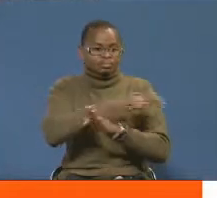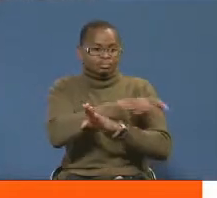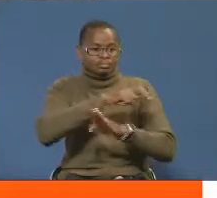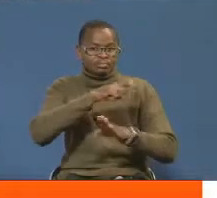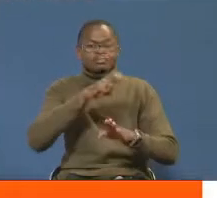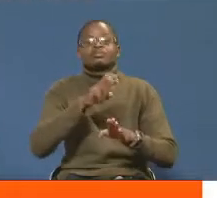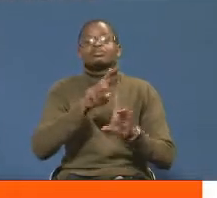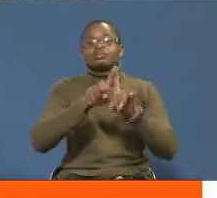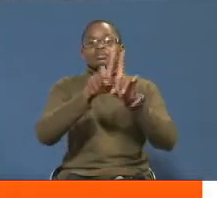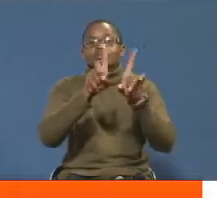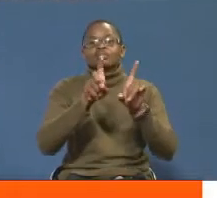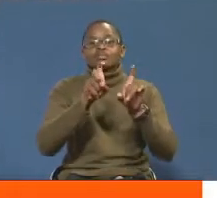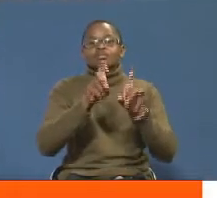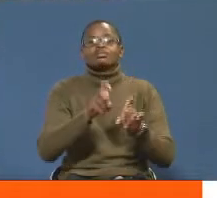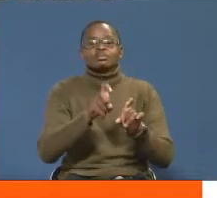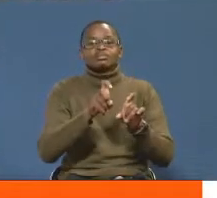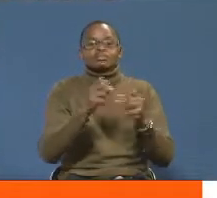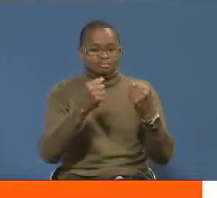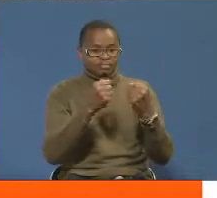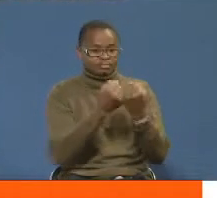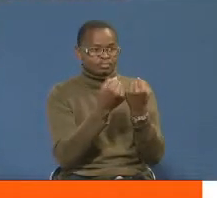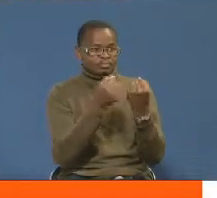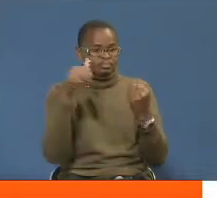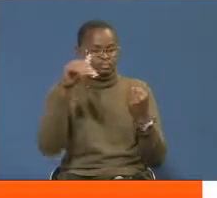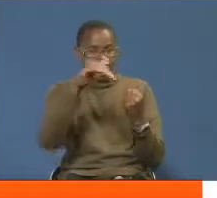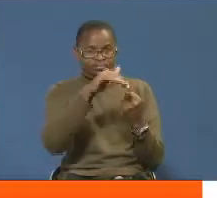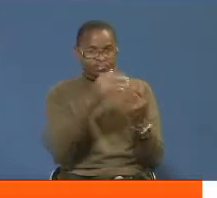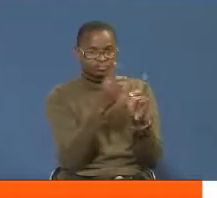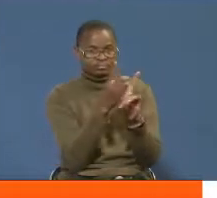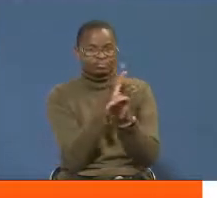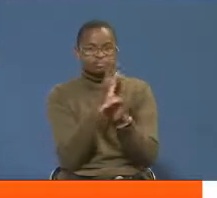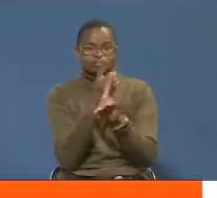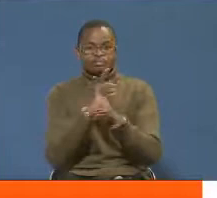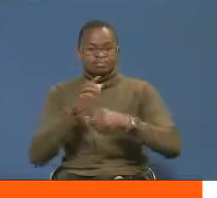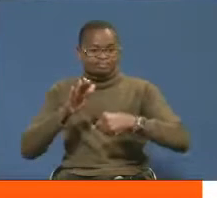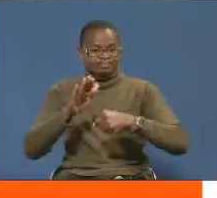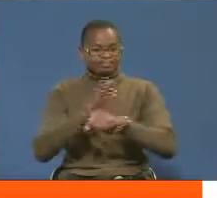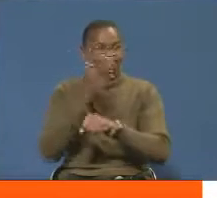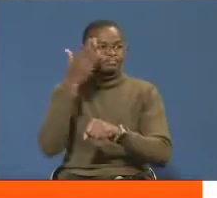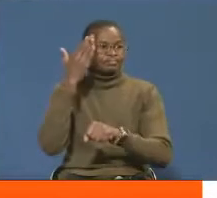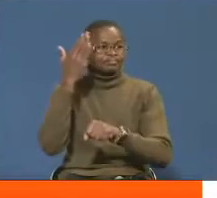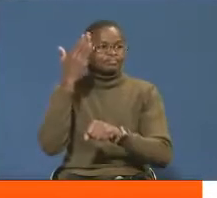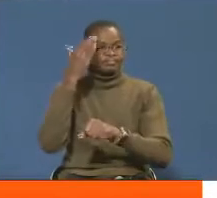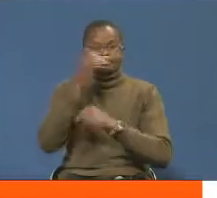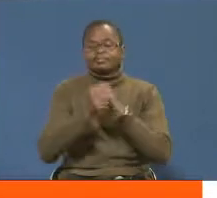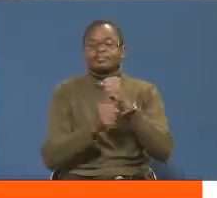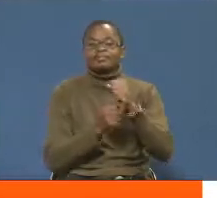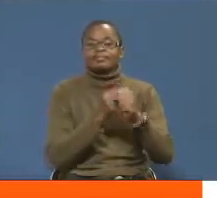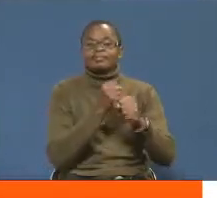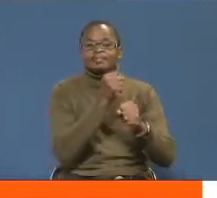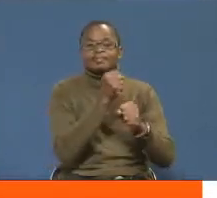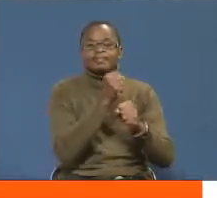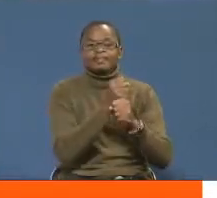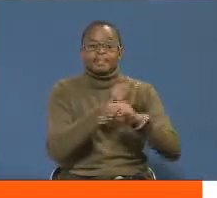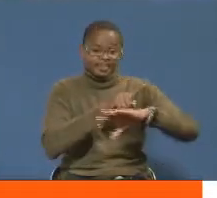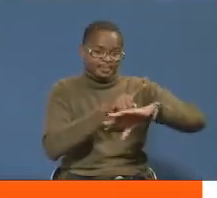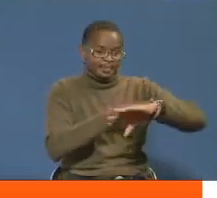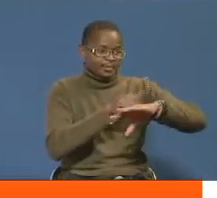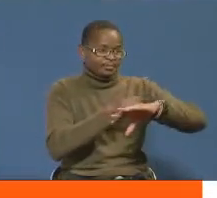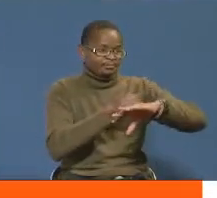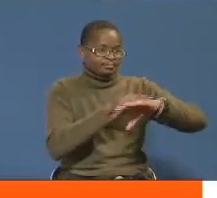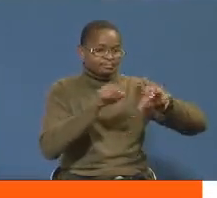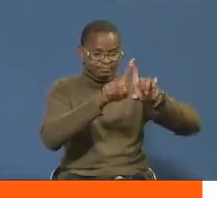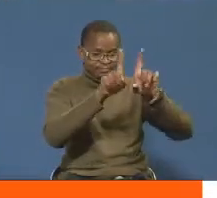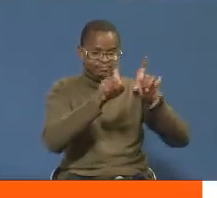Amutiani huu, unafanyu wakatika mazingira atofauti kabisa na miaka ya zamani. Unajiri wakati